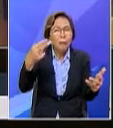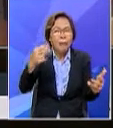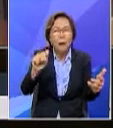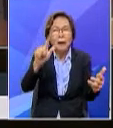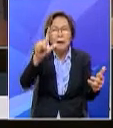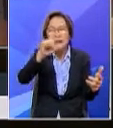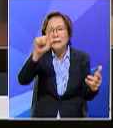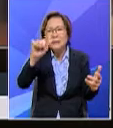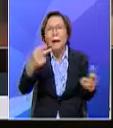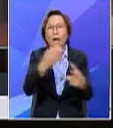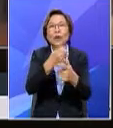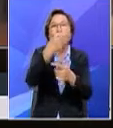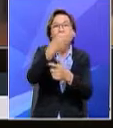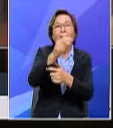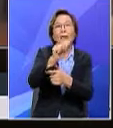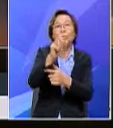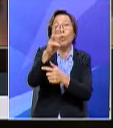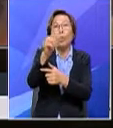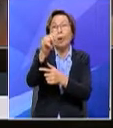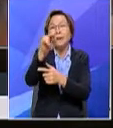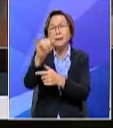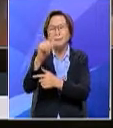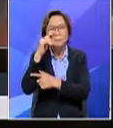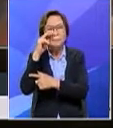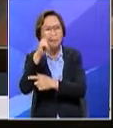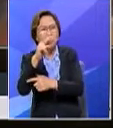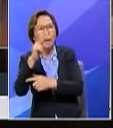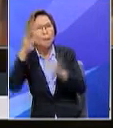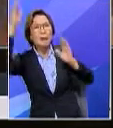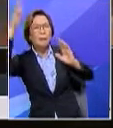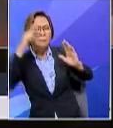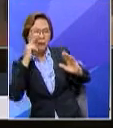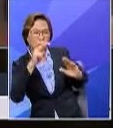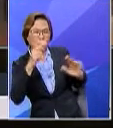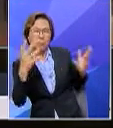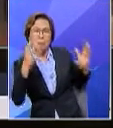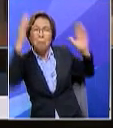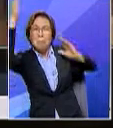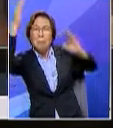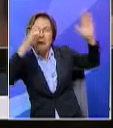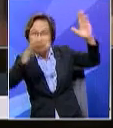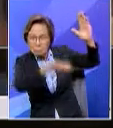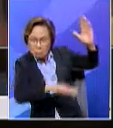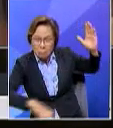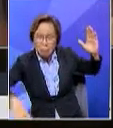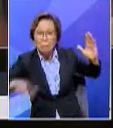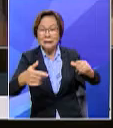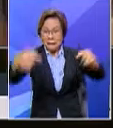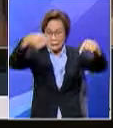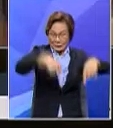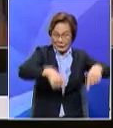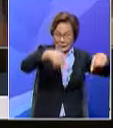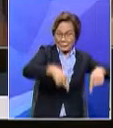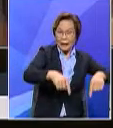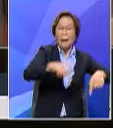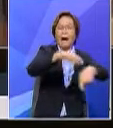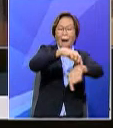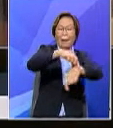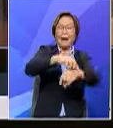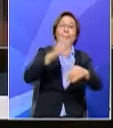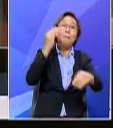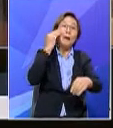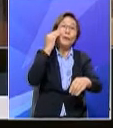tanya Hazwani lah adiknya pula melihat kedudukan Malaysia misalnya di rantau sebelah sini di alam Melayu